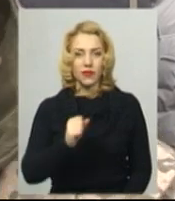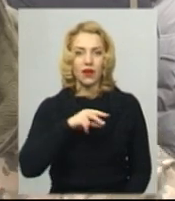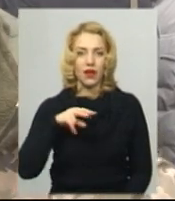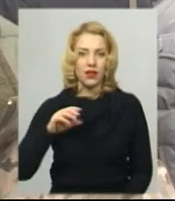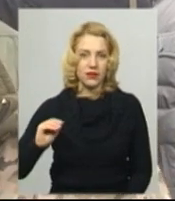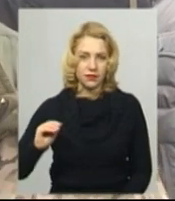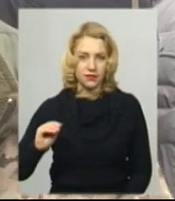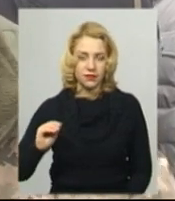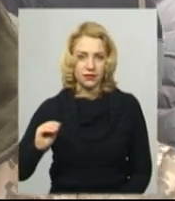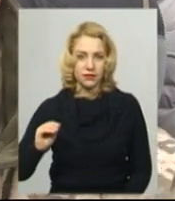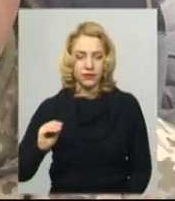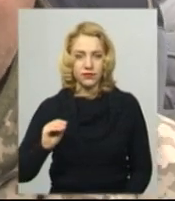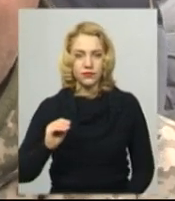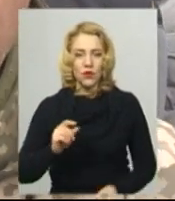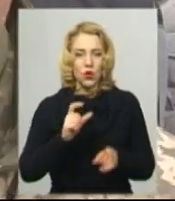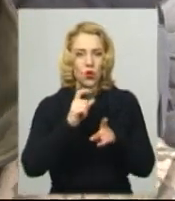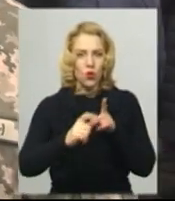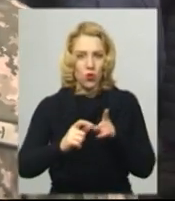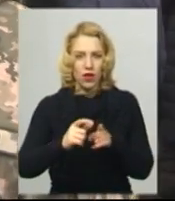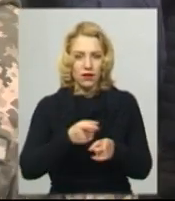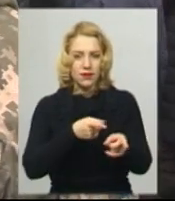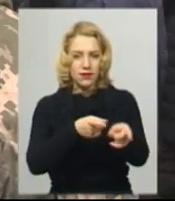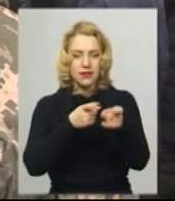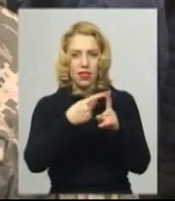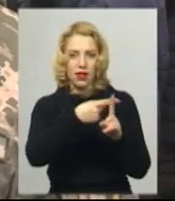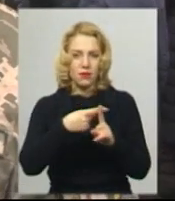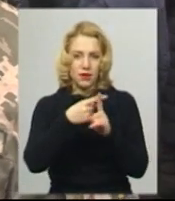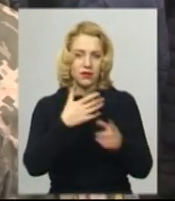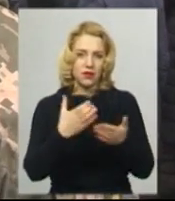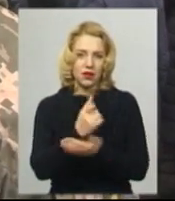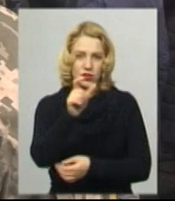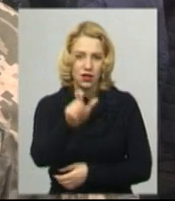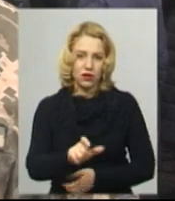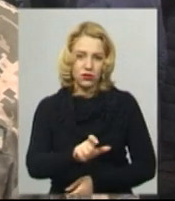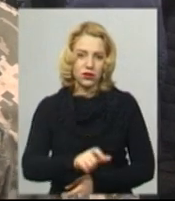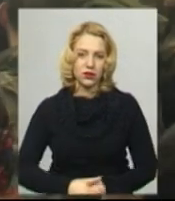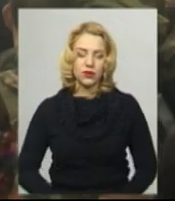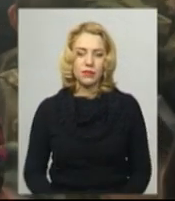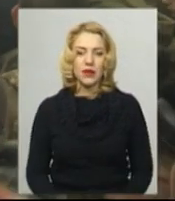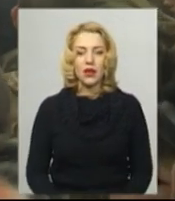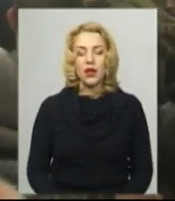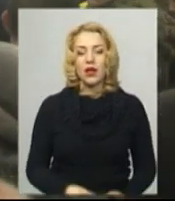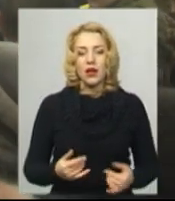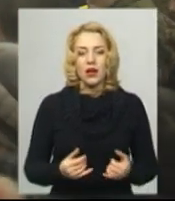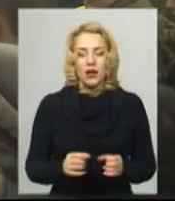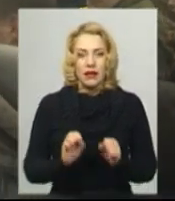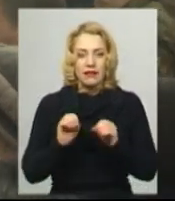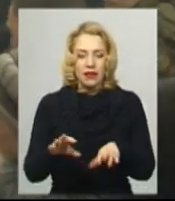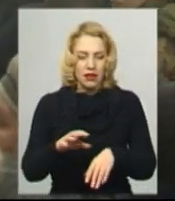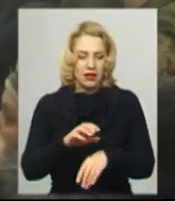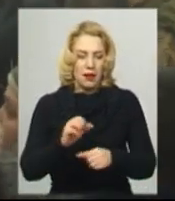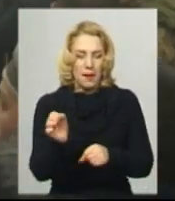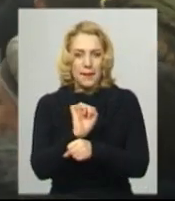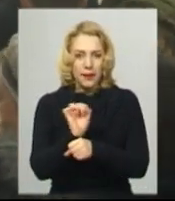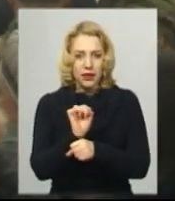Але куля снайпера знайшла його. Головний сержант з воду Роман Сінькевич каже, Сергіїв дали бойову машину з підсиленням. Це